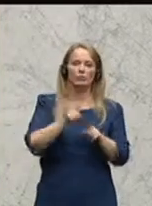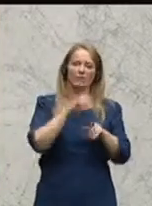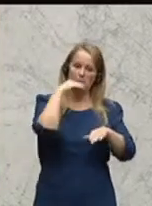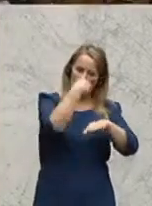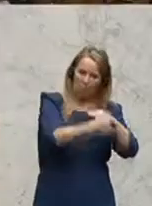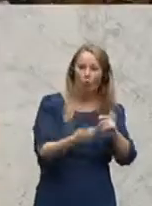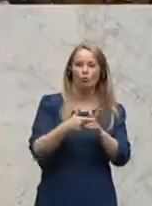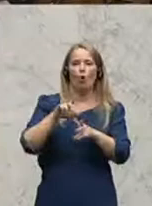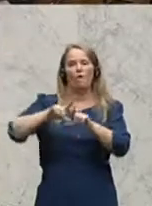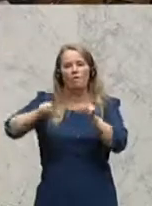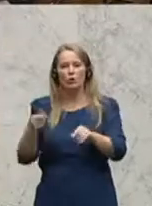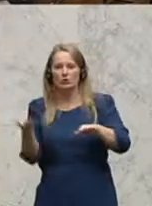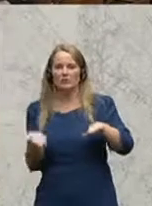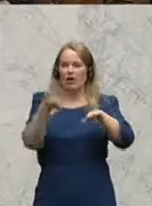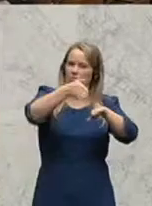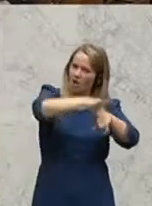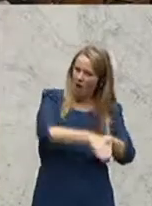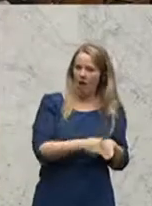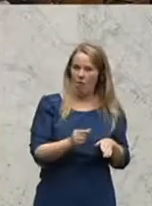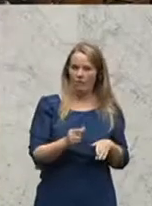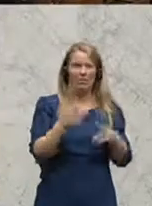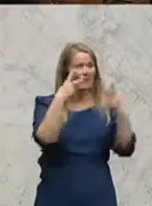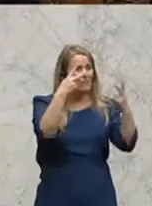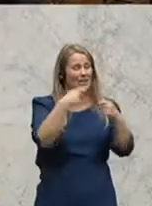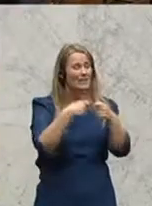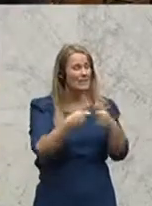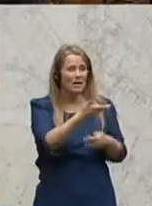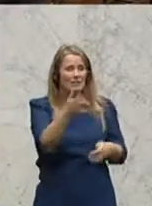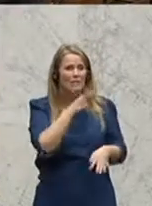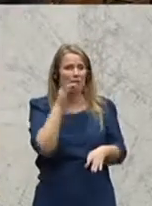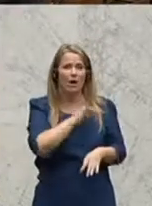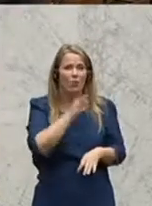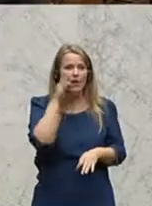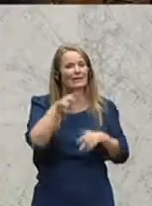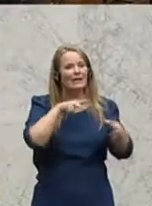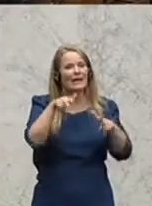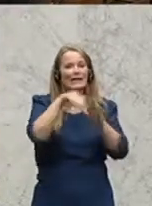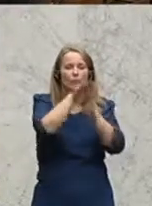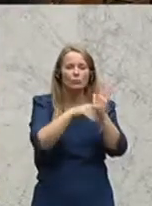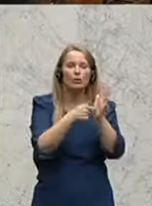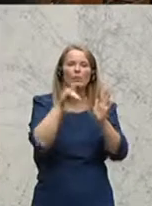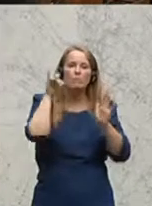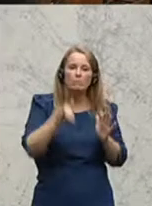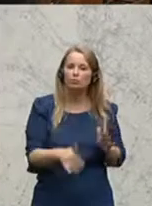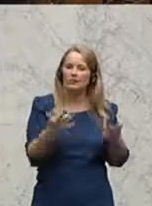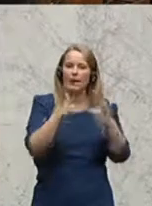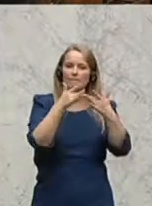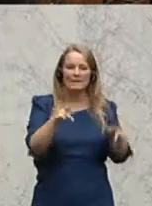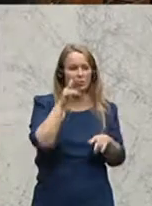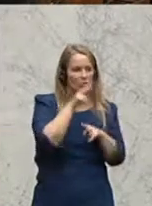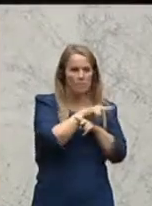Brot. Als erste wichtige Maßnahme, Frau Kollegin, muss das Regierungsprogramm adressierte Pensionsmonitoring